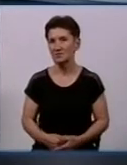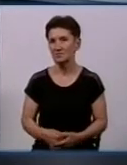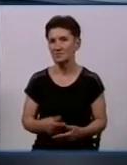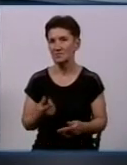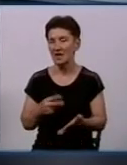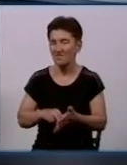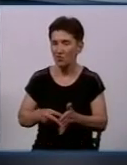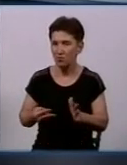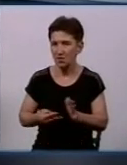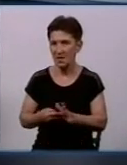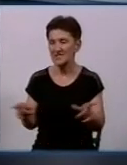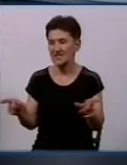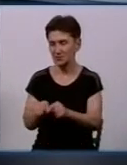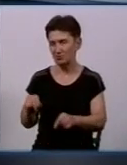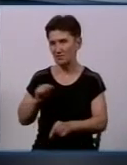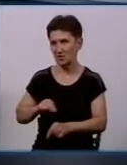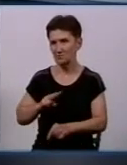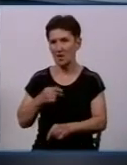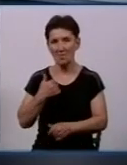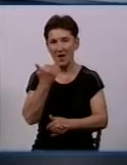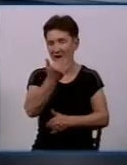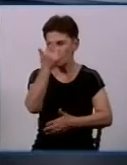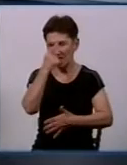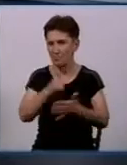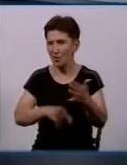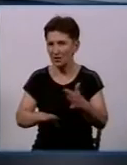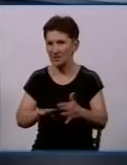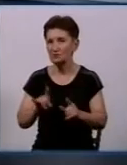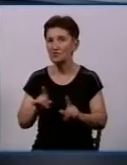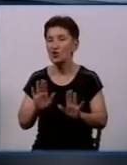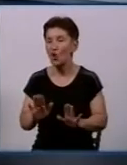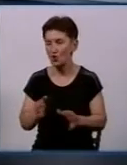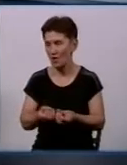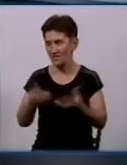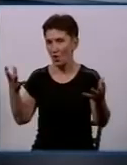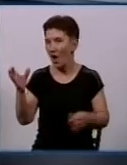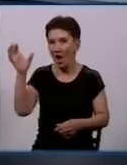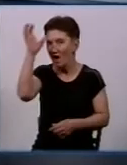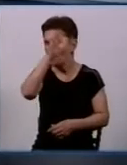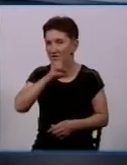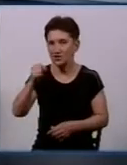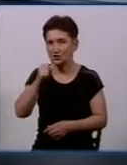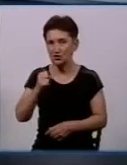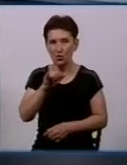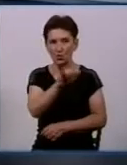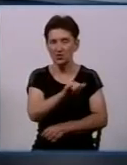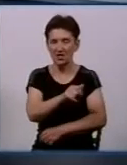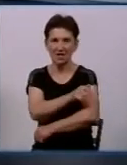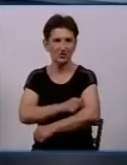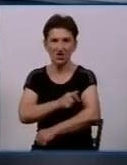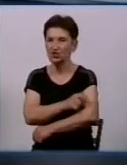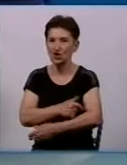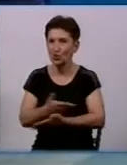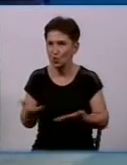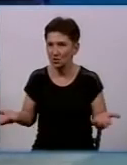плані є співпраця. Але ми на це не покладаємось, тому що це тільки в денний час реально, в нічний час їхні водії не чергують, не працюють, і це не є